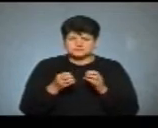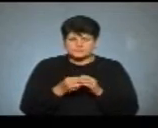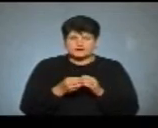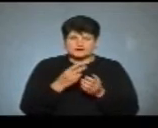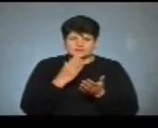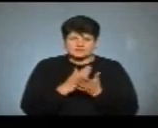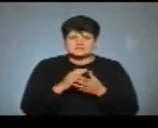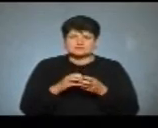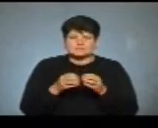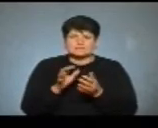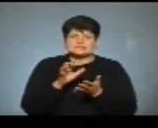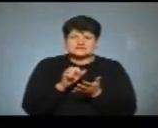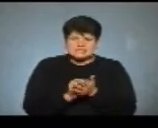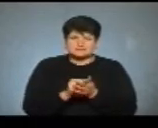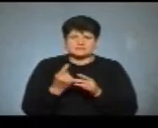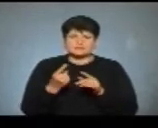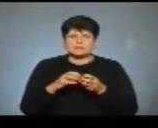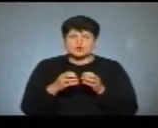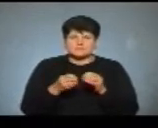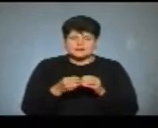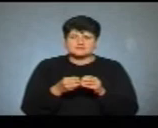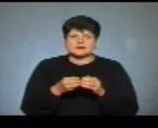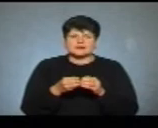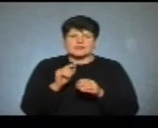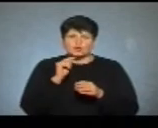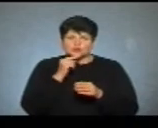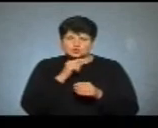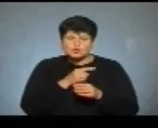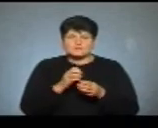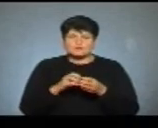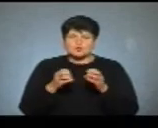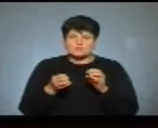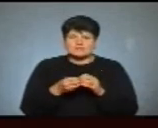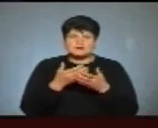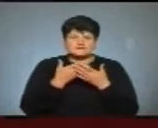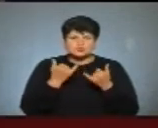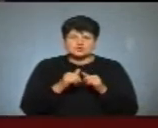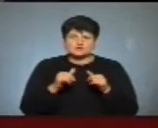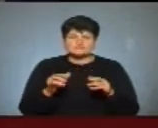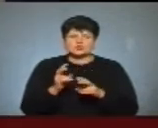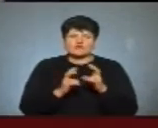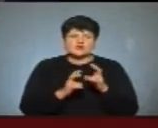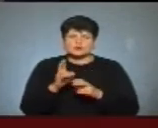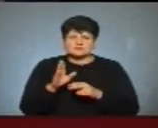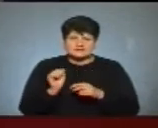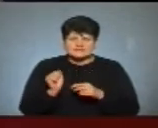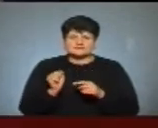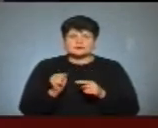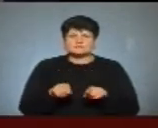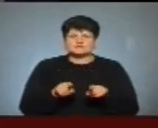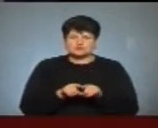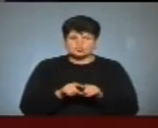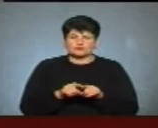нас є. Це проблема зайнятості, проблема структури економіки, проблема відсутності розвитку виробництва. Безумовно,